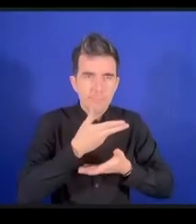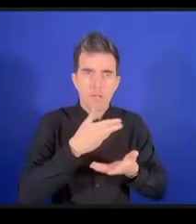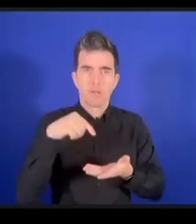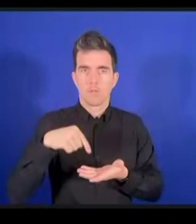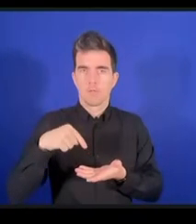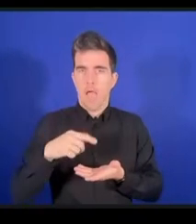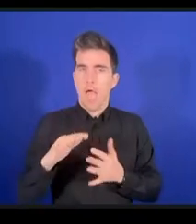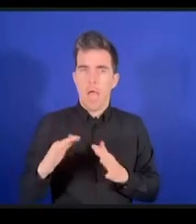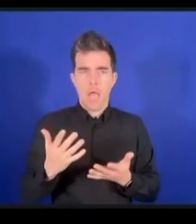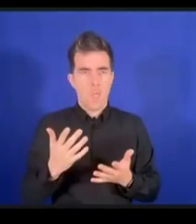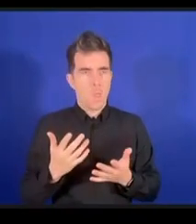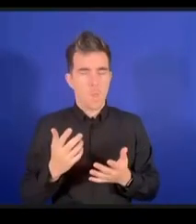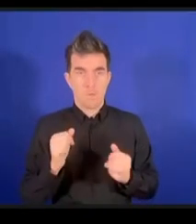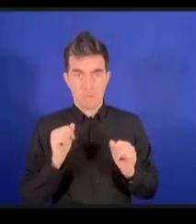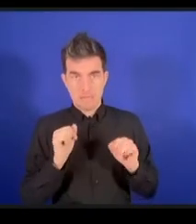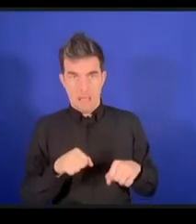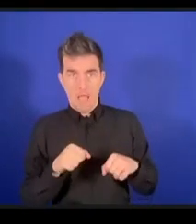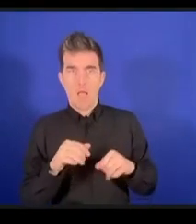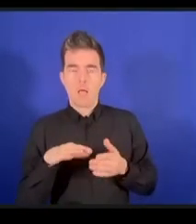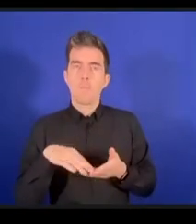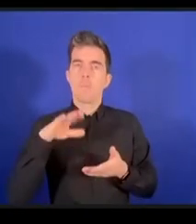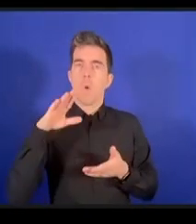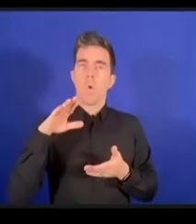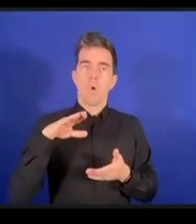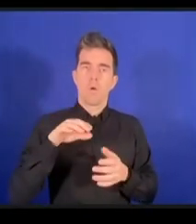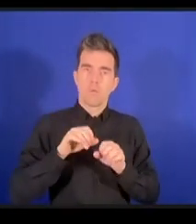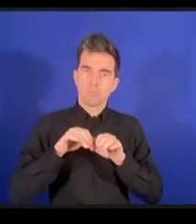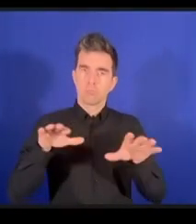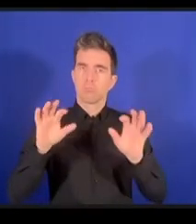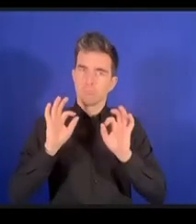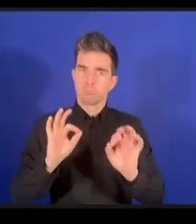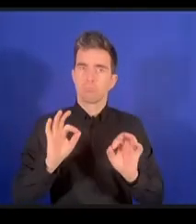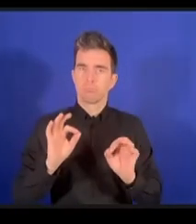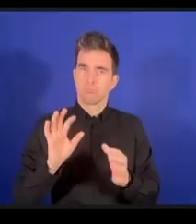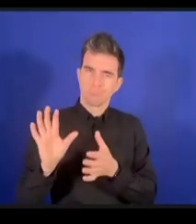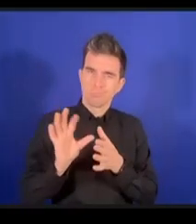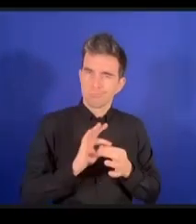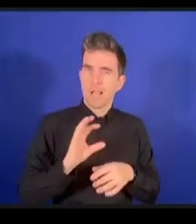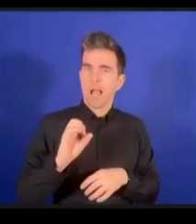un impact plus important sur les ODD si l'on travaille ensemble